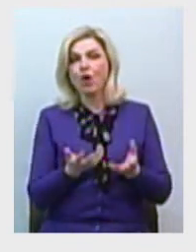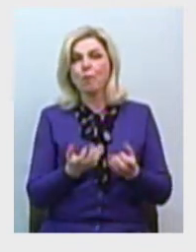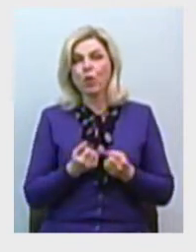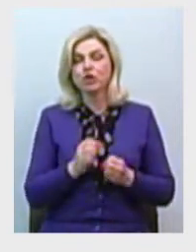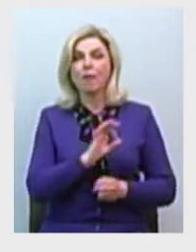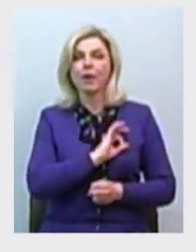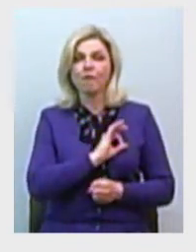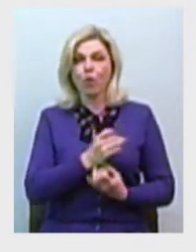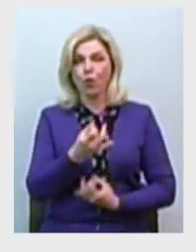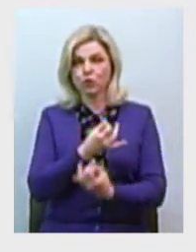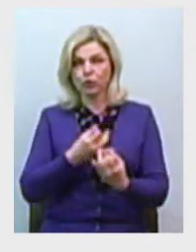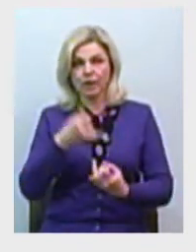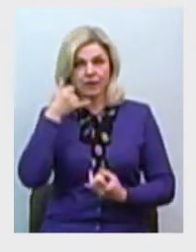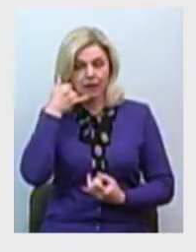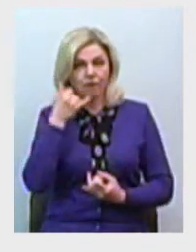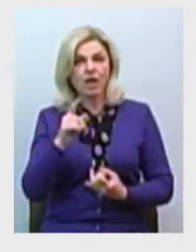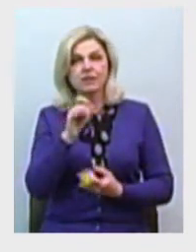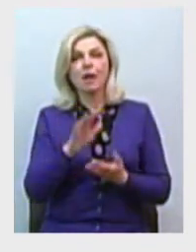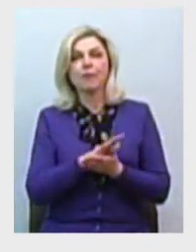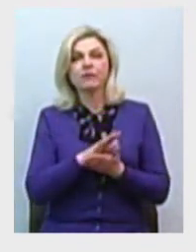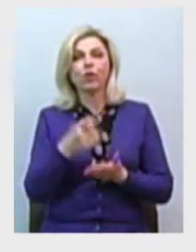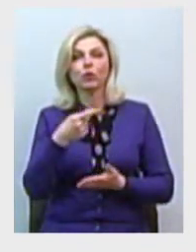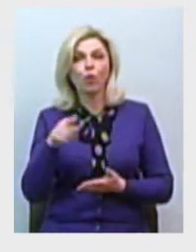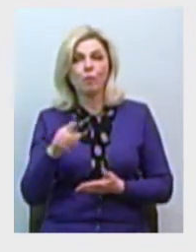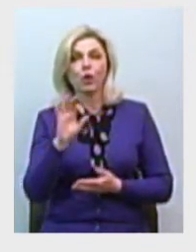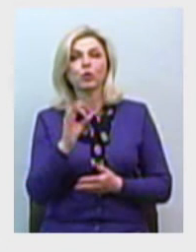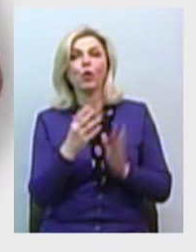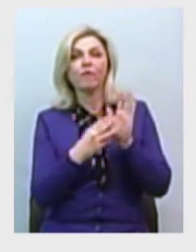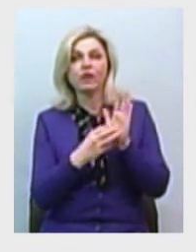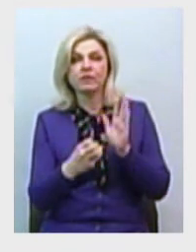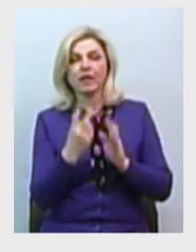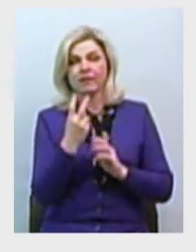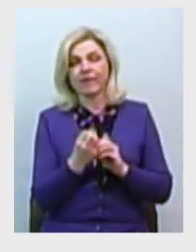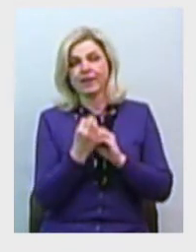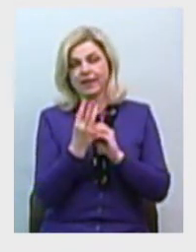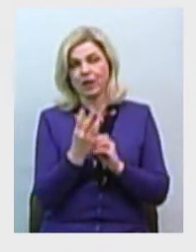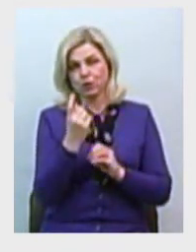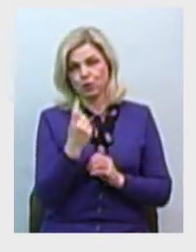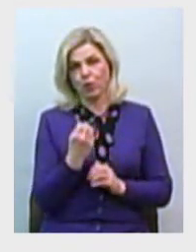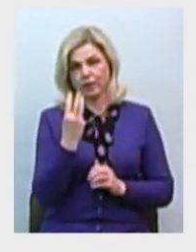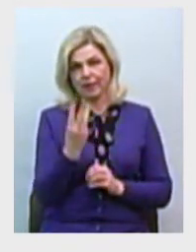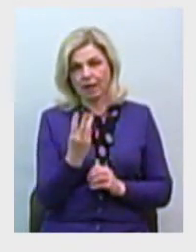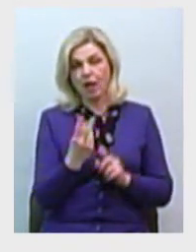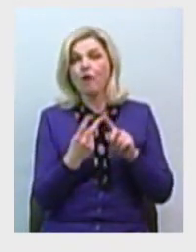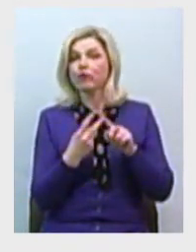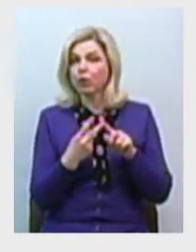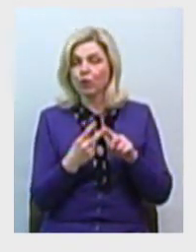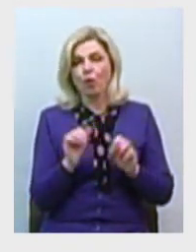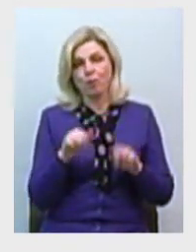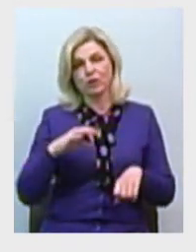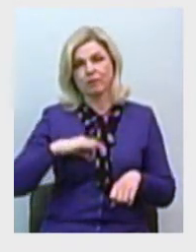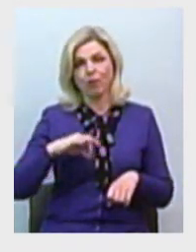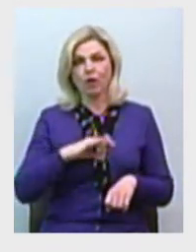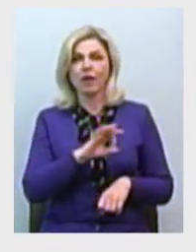консультацію телефоном за безкоштовним номером 0800 213 103. По-друге, скористатися